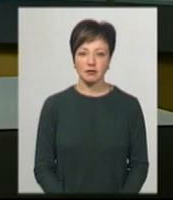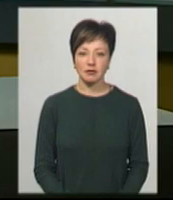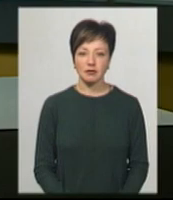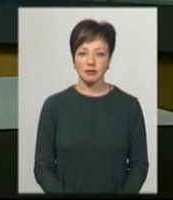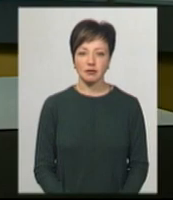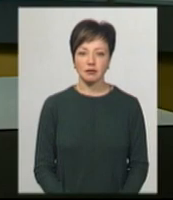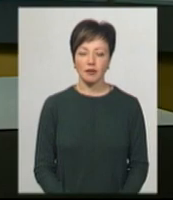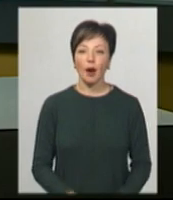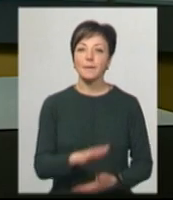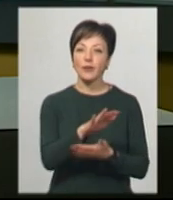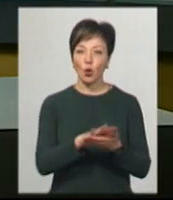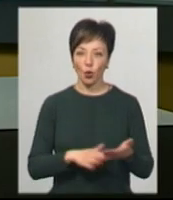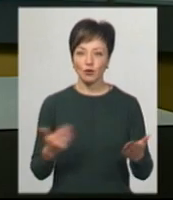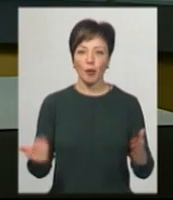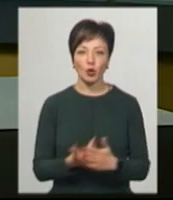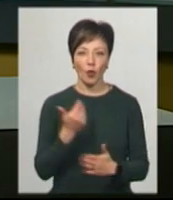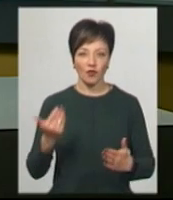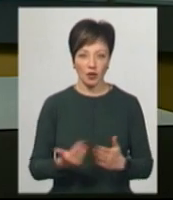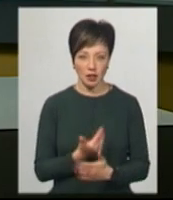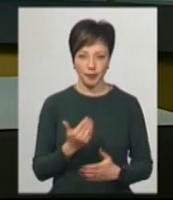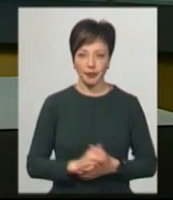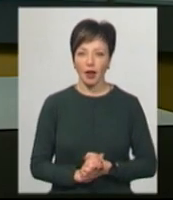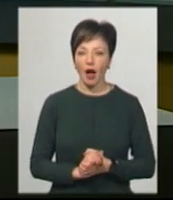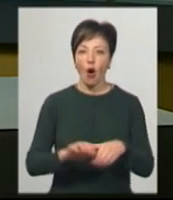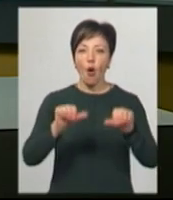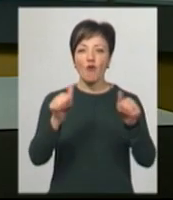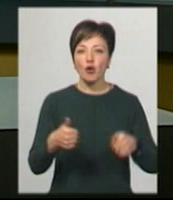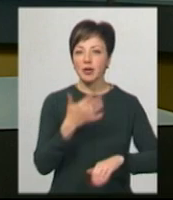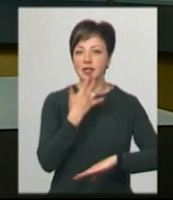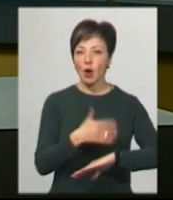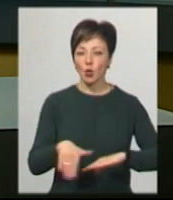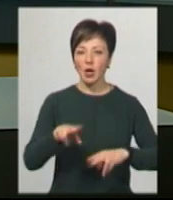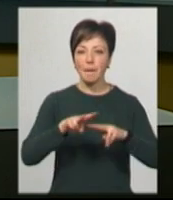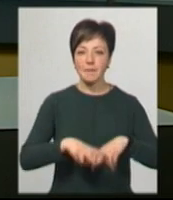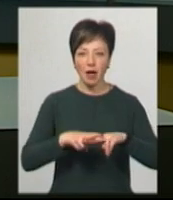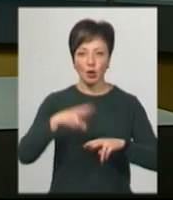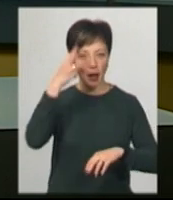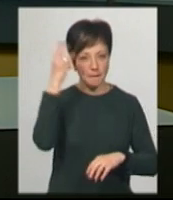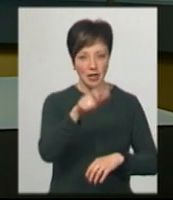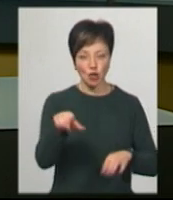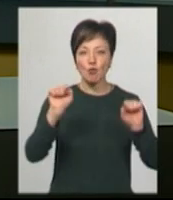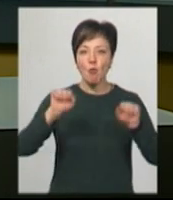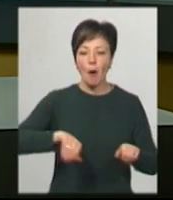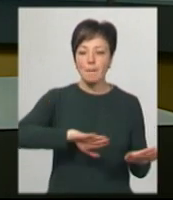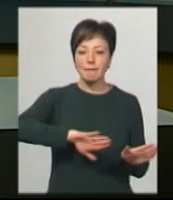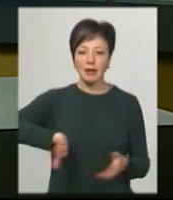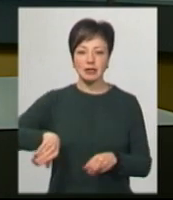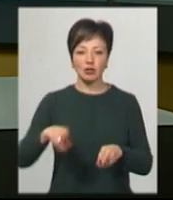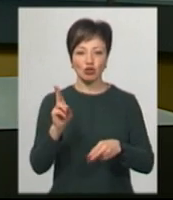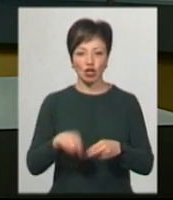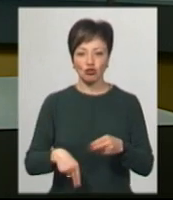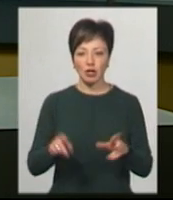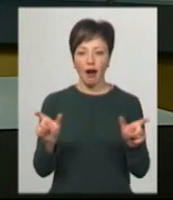Ми продовжуємо наш інформаційний випуск. Оформити закордонний паспорт хмельничани зможуть після закінчення карантину.